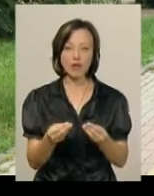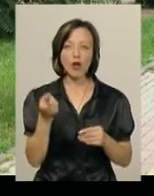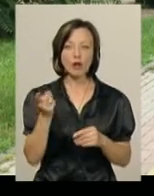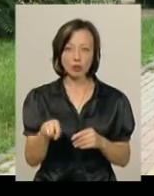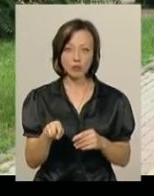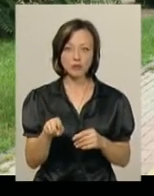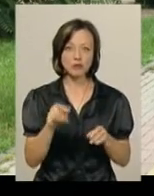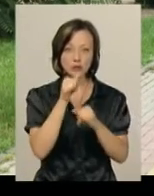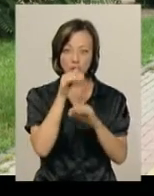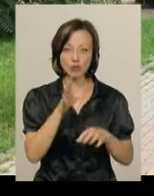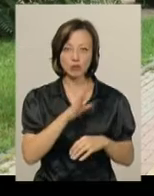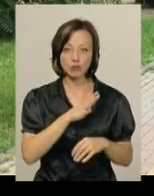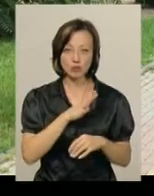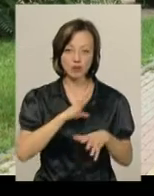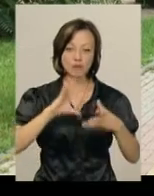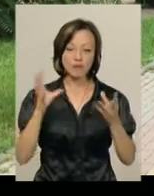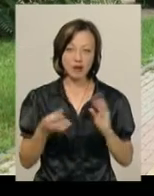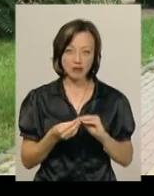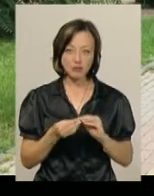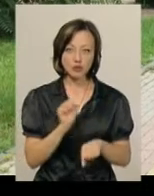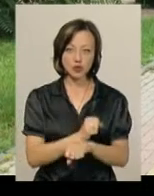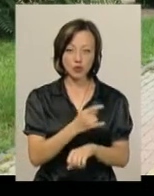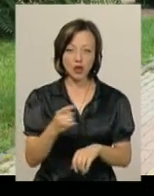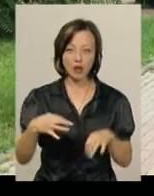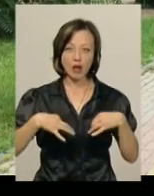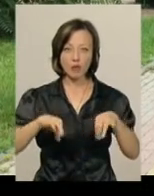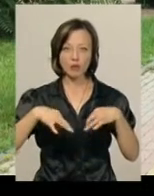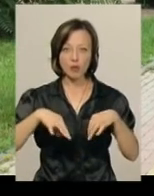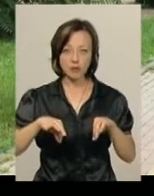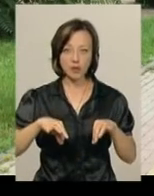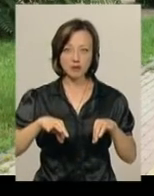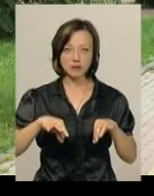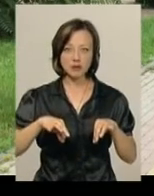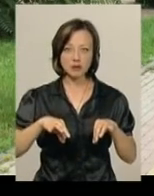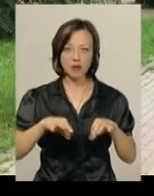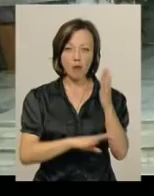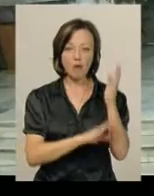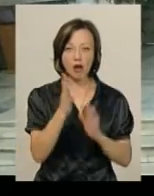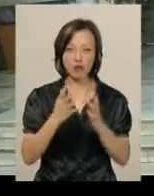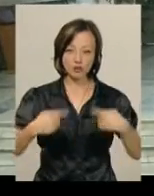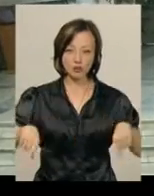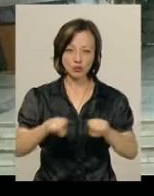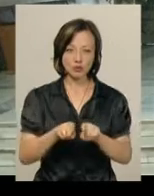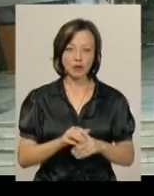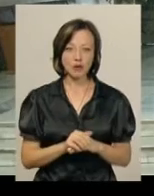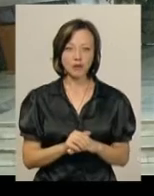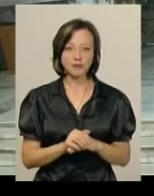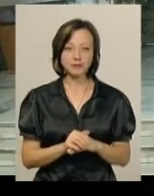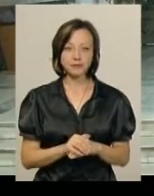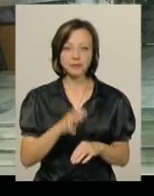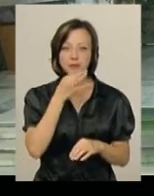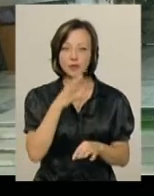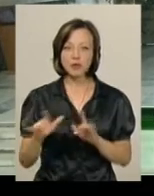Тобто не може бути, в принципі, стоянка автомобілів в паркових зонах. Любі дії на